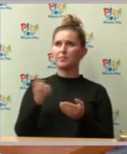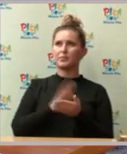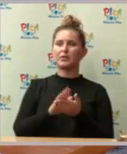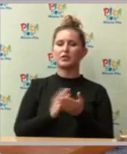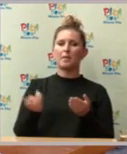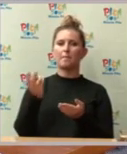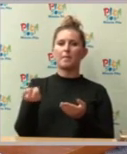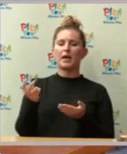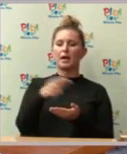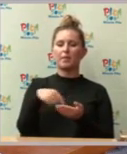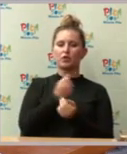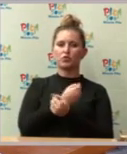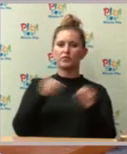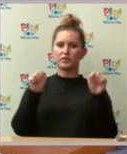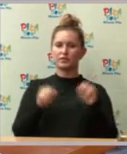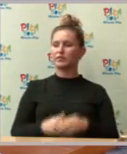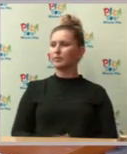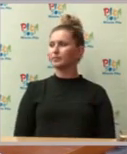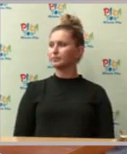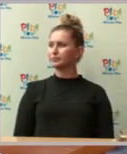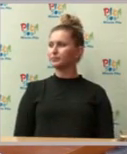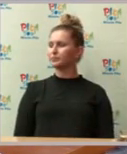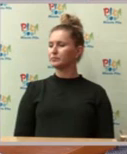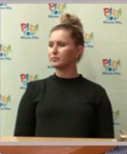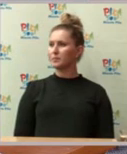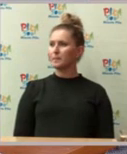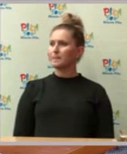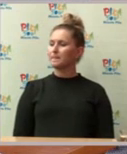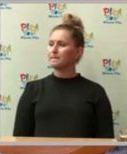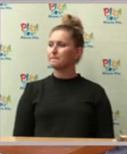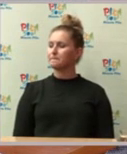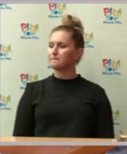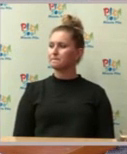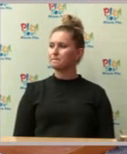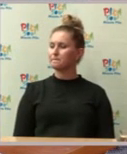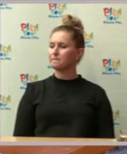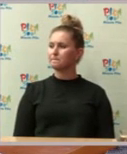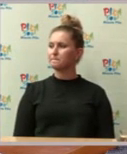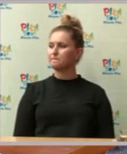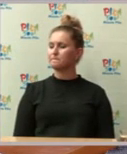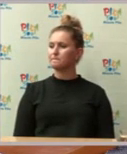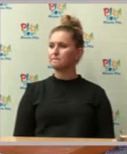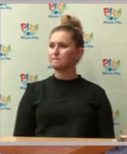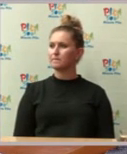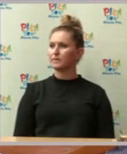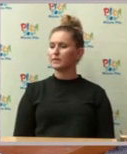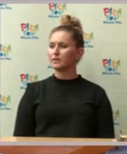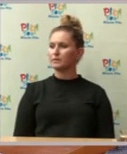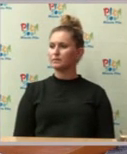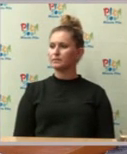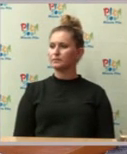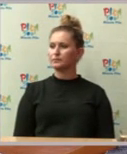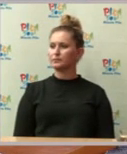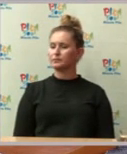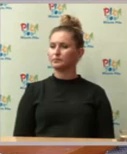Przepraszam bardzo. Natomiast tak jak mówię, w ostatnich dniach, chyba wczoraj lub przedwczoraj otrzymałem stosowną informację od radcy